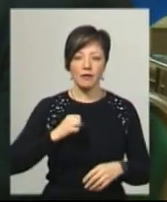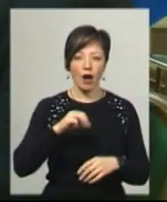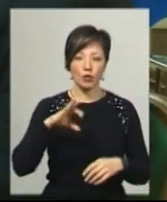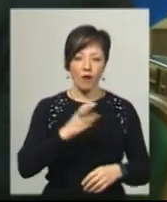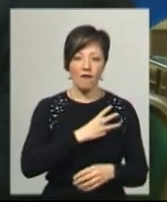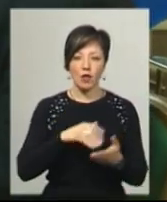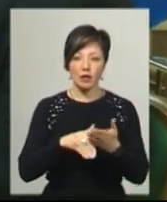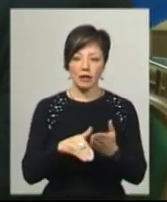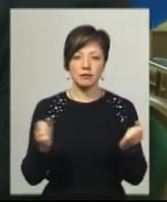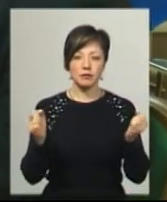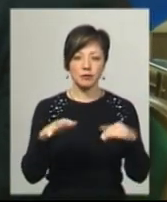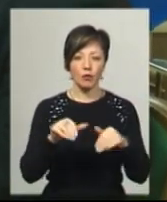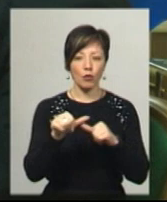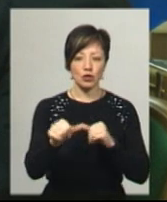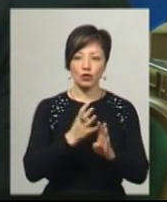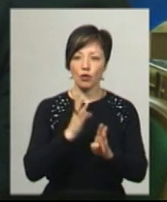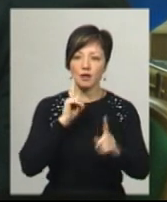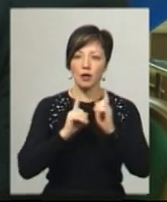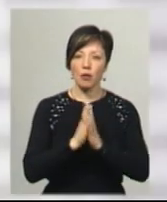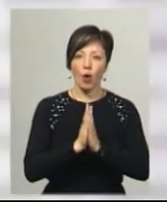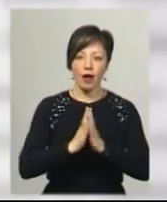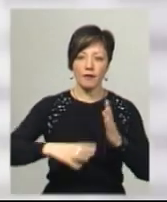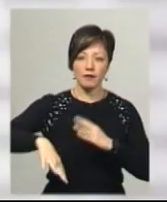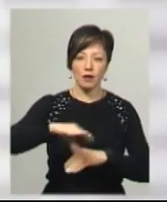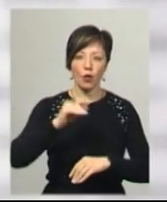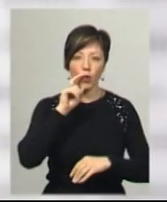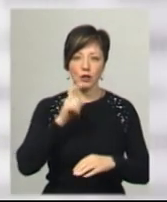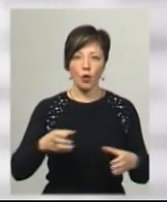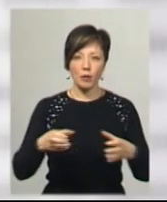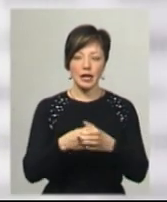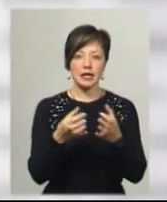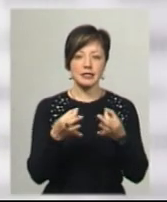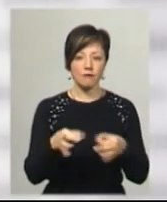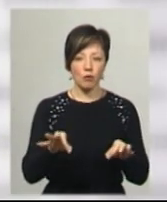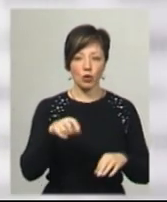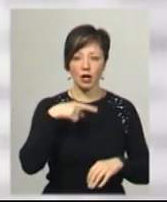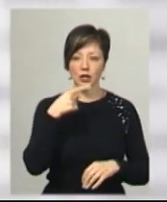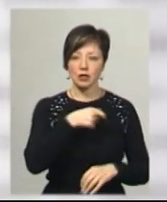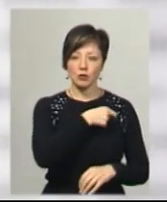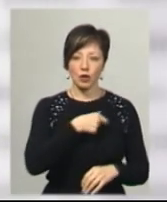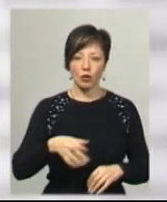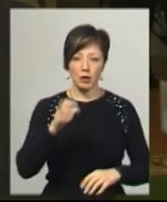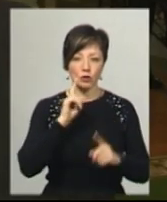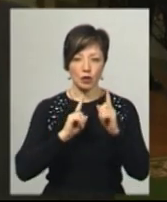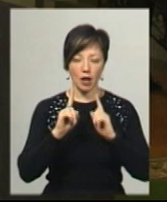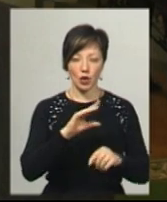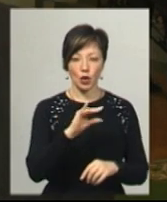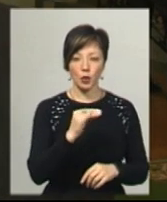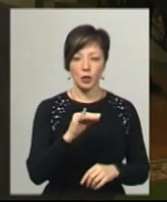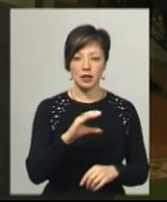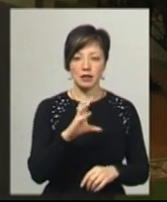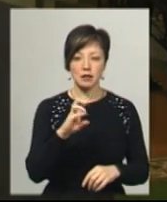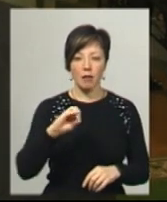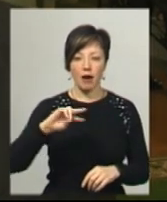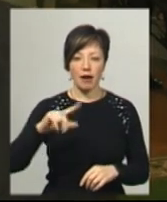волонтерів. Скликали позачергову сесію за проханням Всеукраїнського об'єднання «Свобода», каже депутат Хмельницької обласної ради Юрій Смаль. Наразі